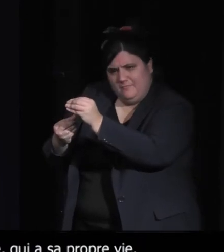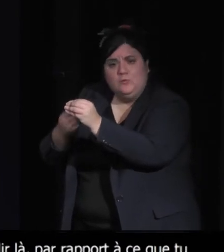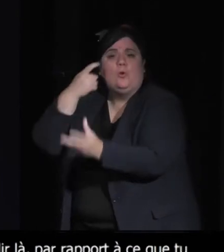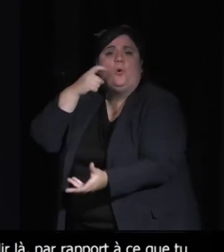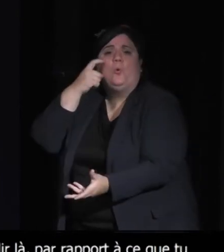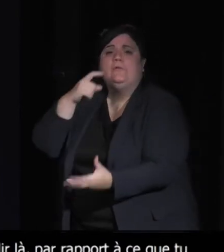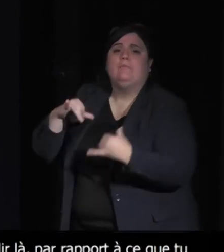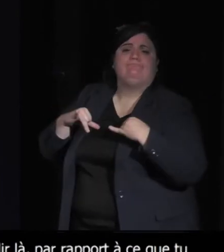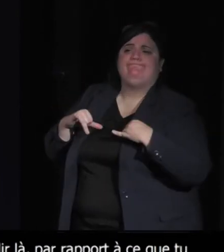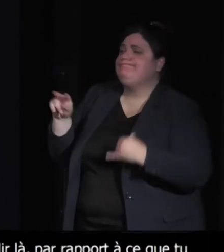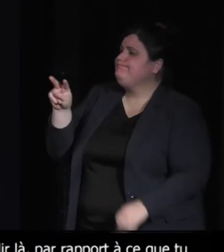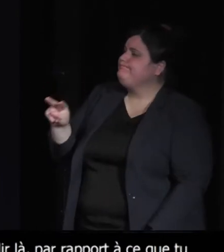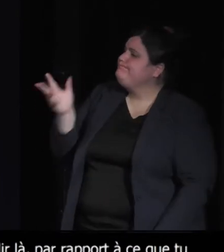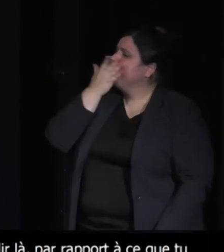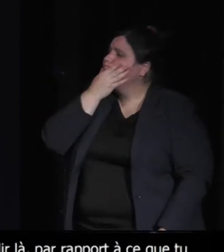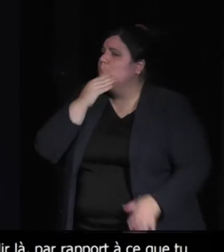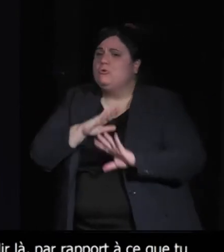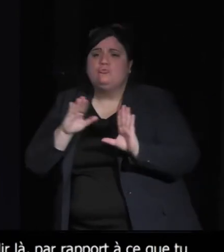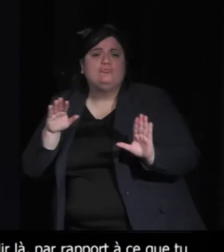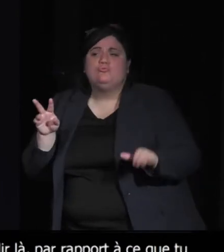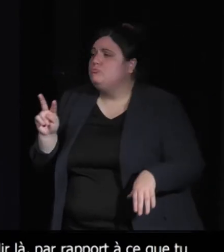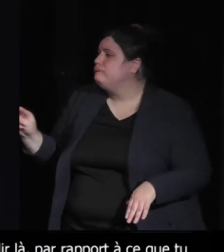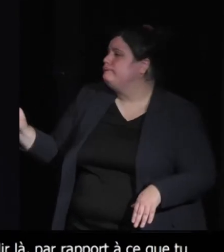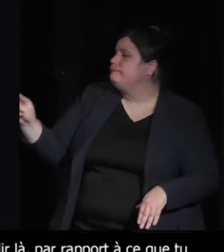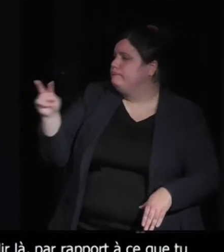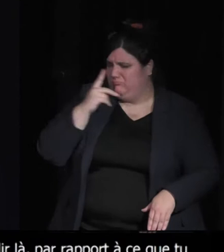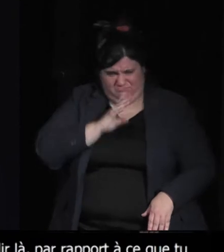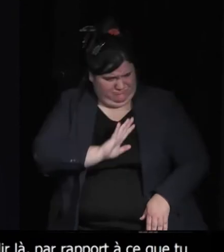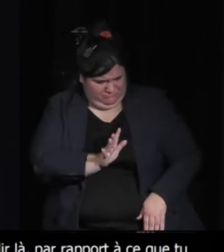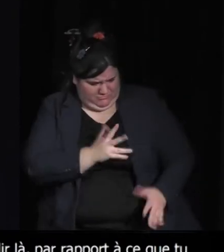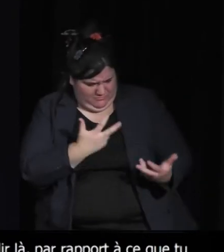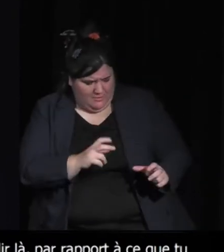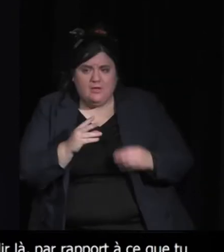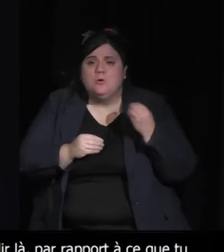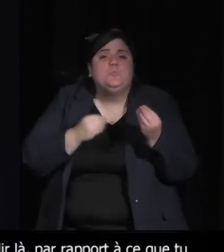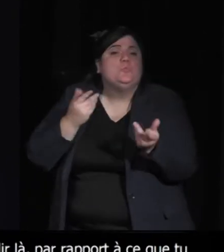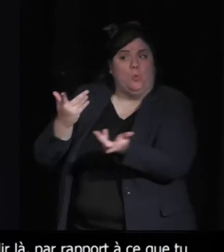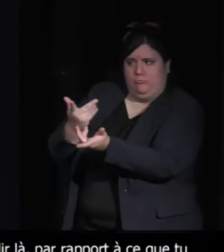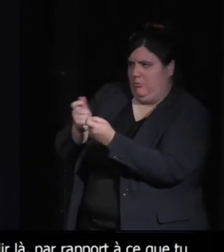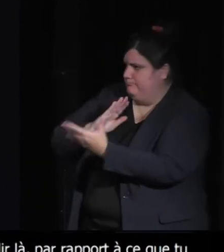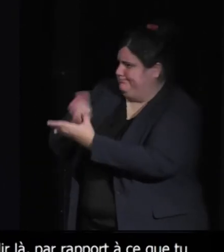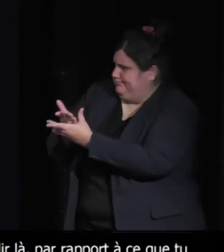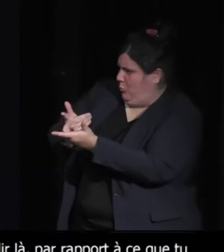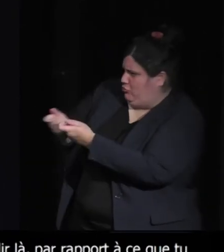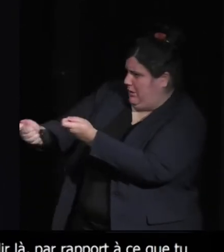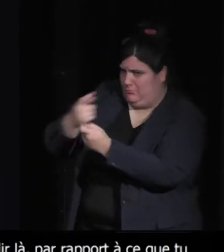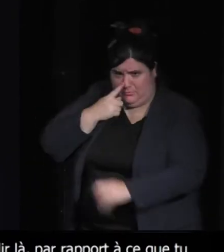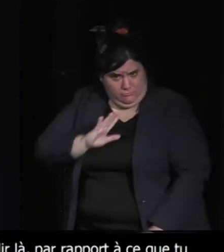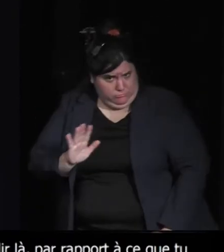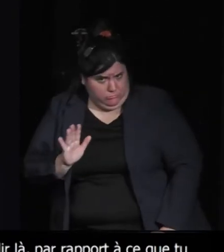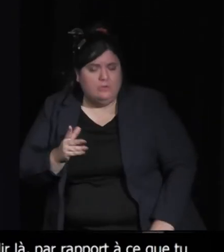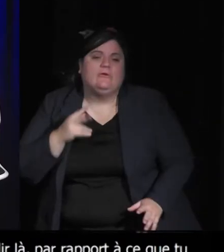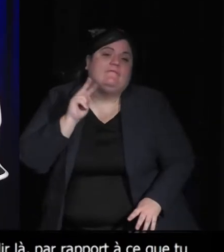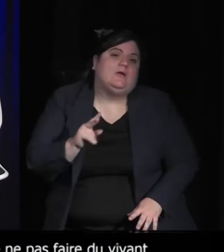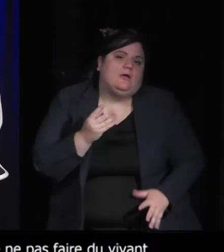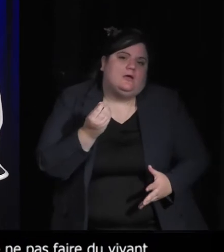observer, quelque chose d'esthétique, quelque chose ou à gérer d'ailleurs, parce que le vivant est très beaucoup géré